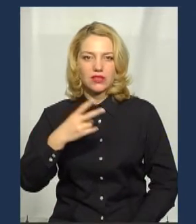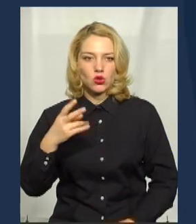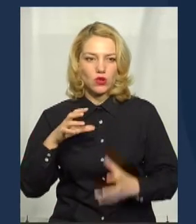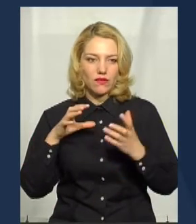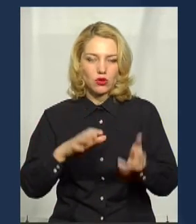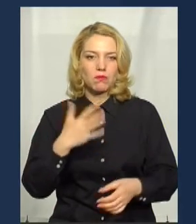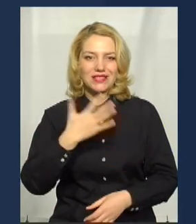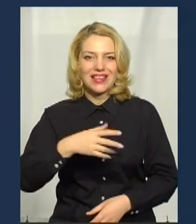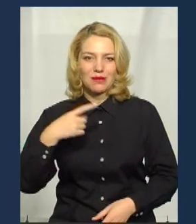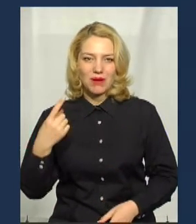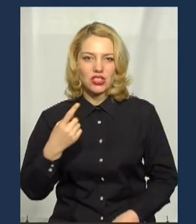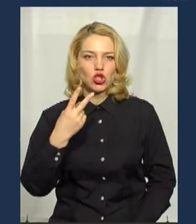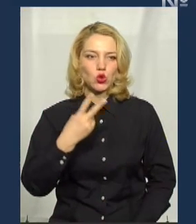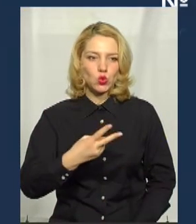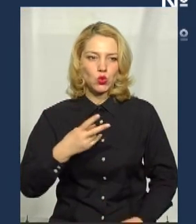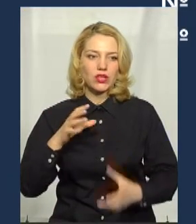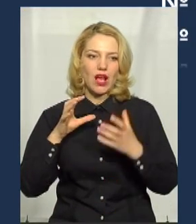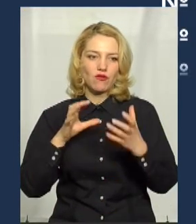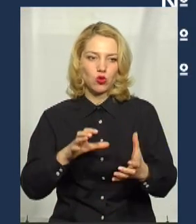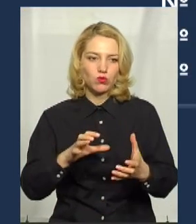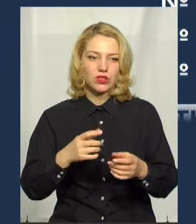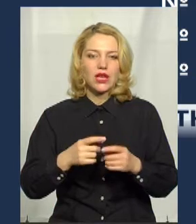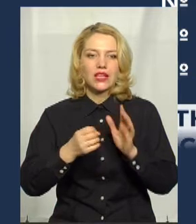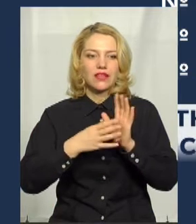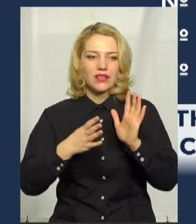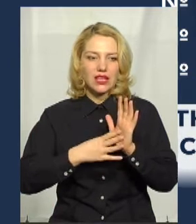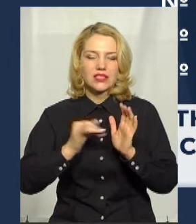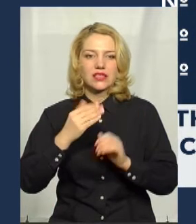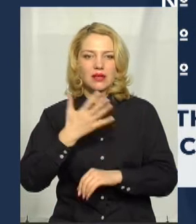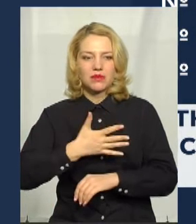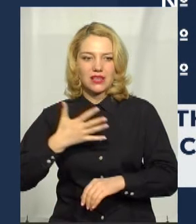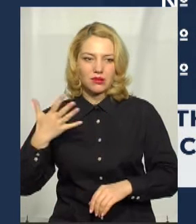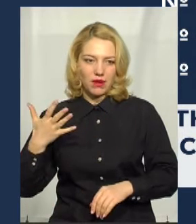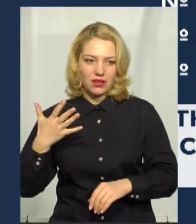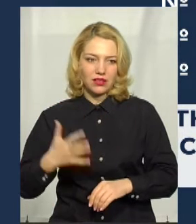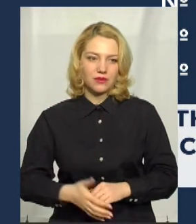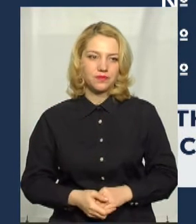51, 2 автобусний маршрут, 19 і 55.